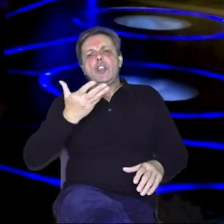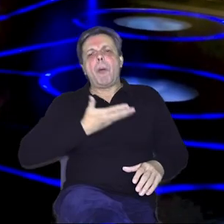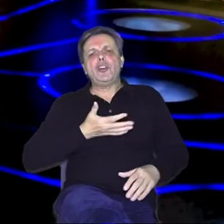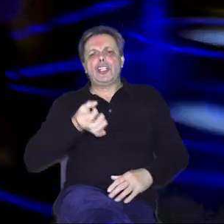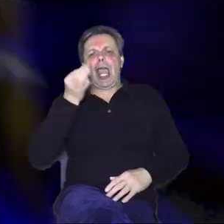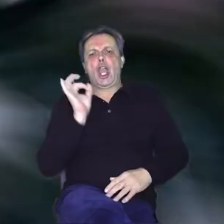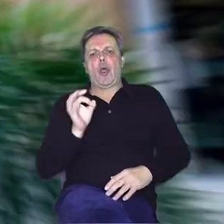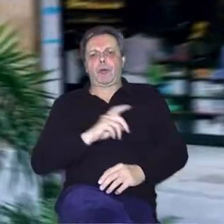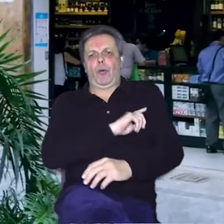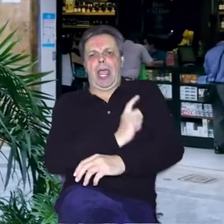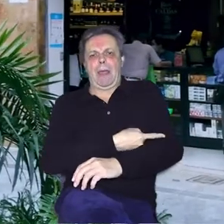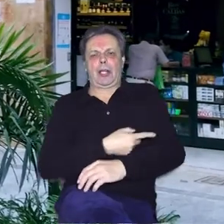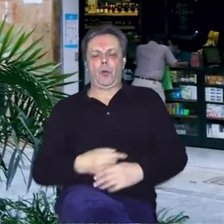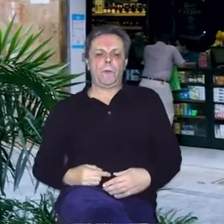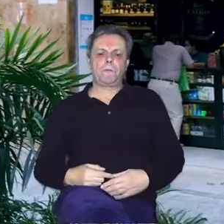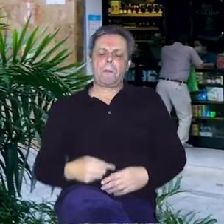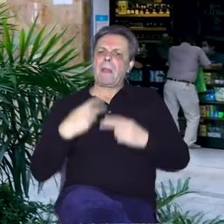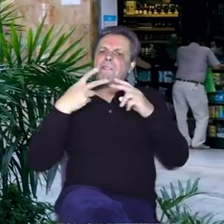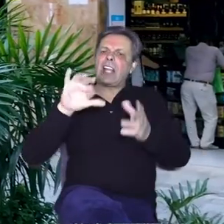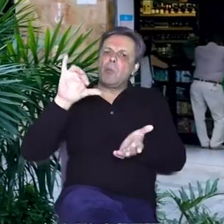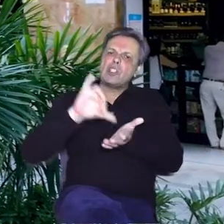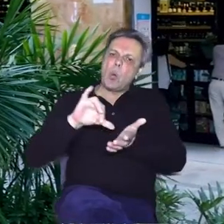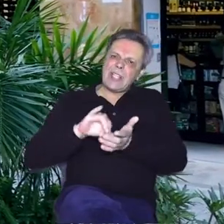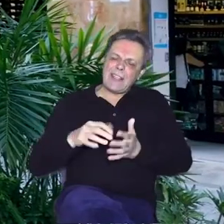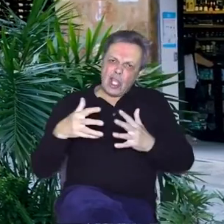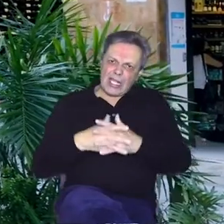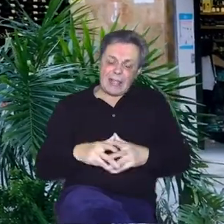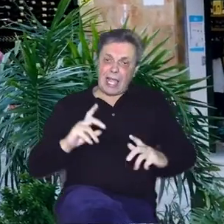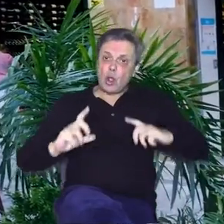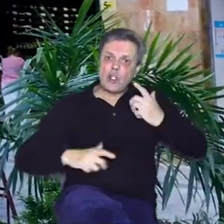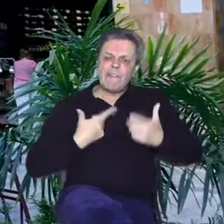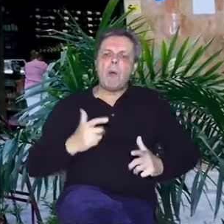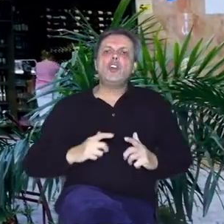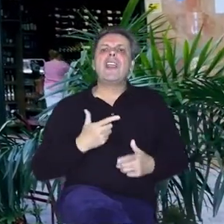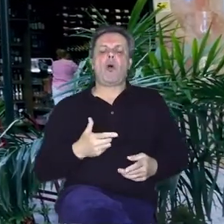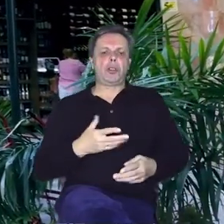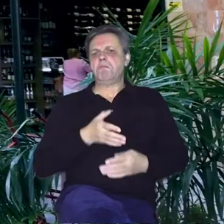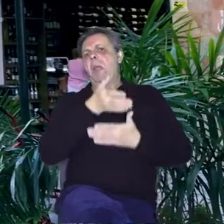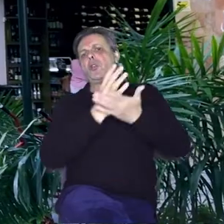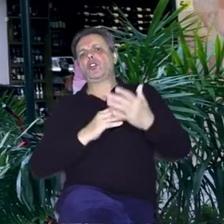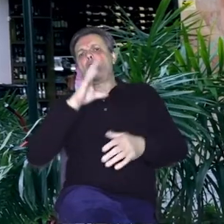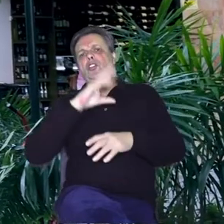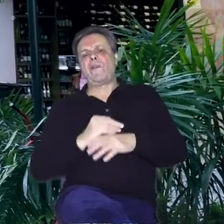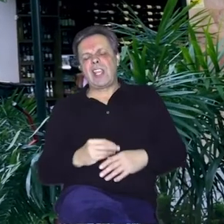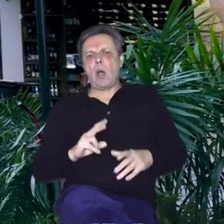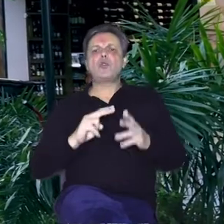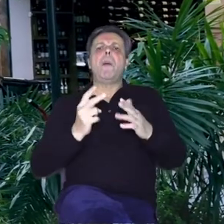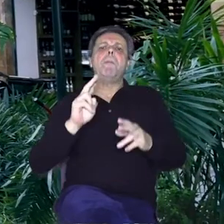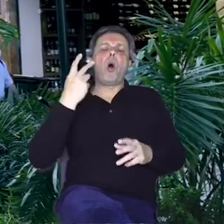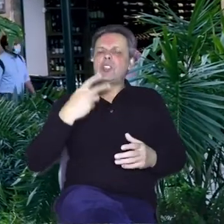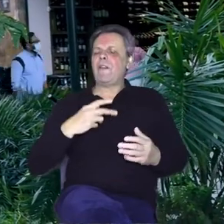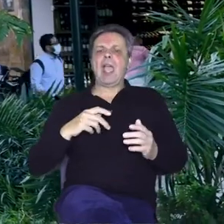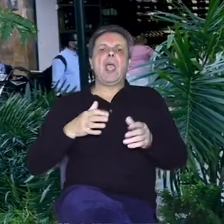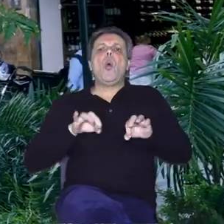energijom. Vratimo se u središte medaljina i doživimo život prosječnog stanovnika uz pozive